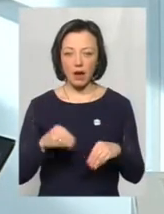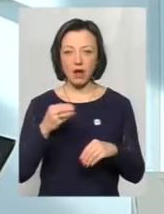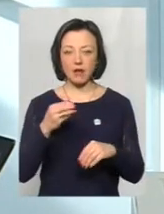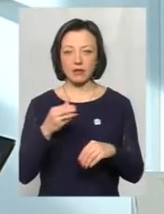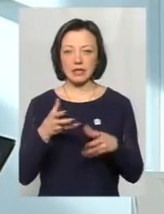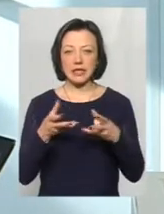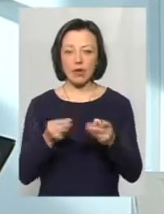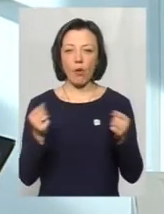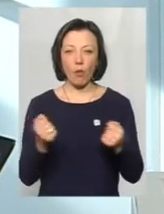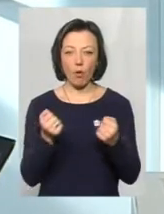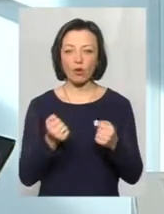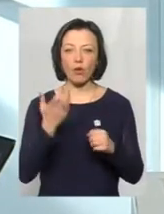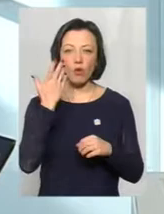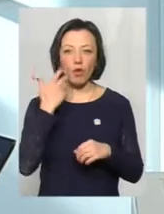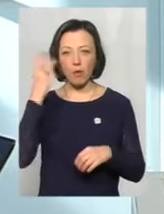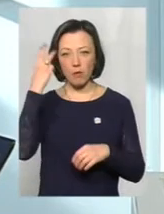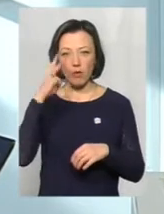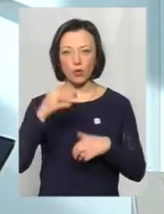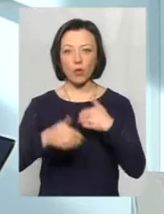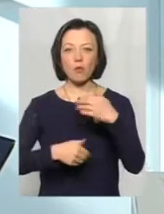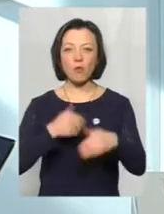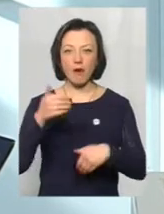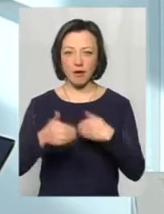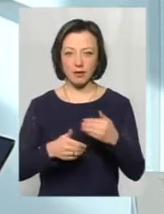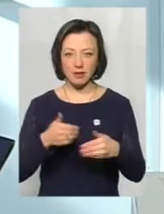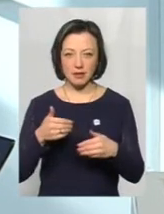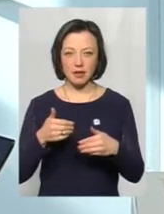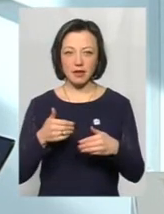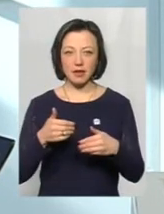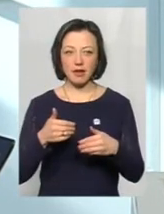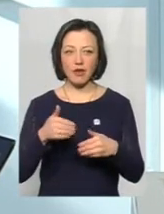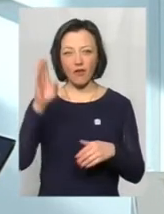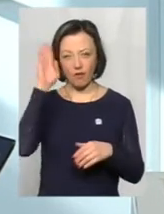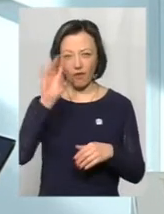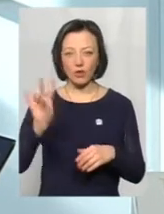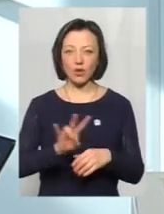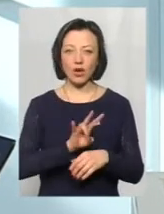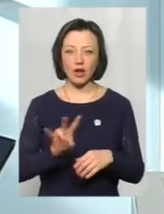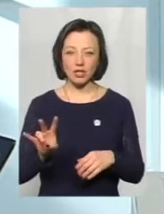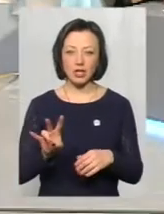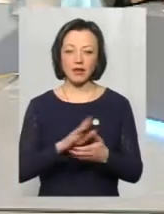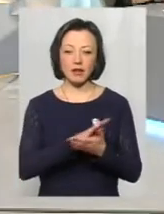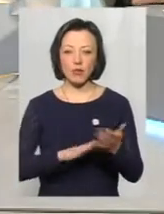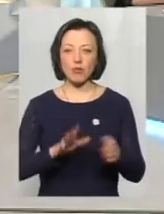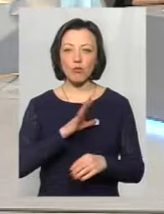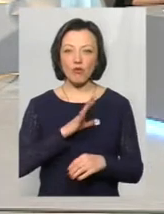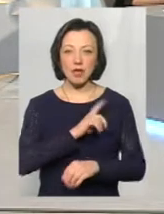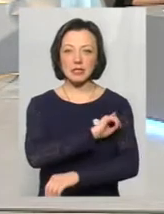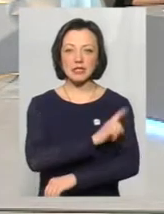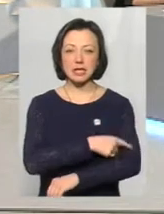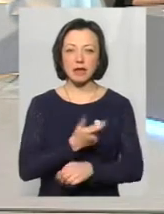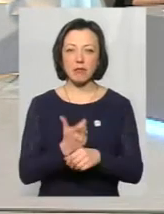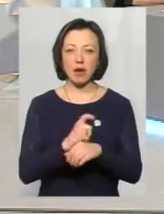дуже модно купатися на фудохрящі і так далі, теж буває сильне